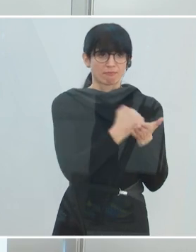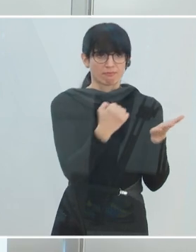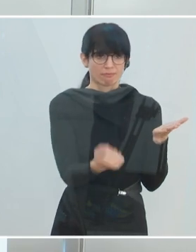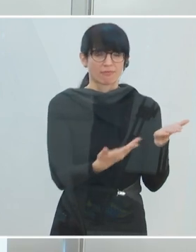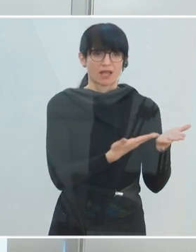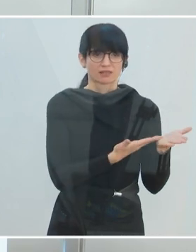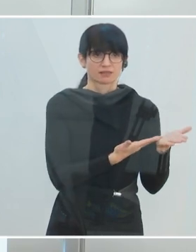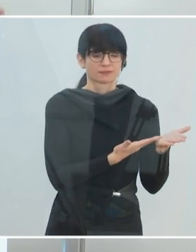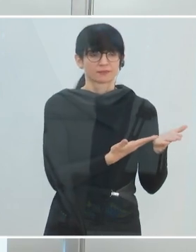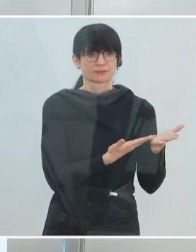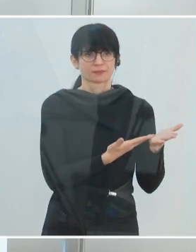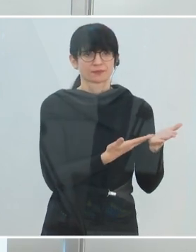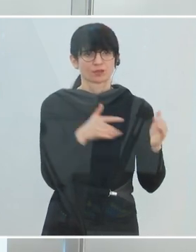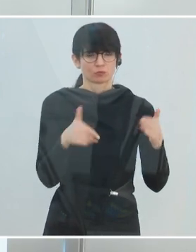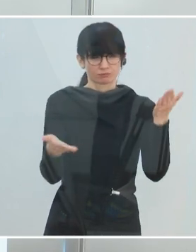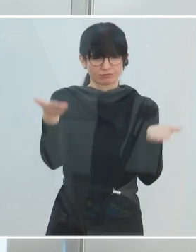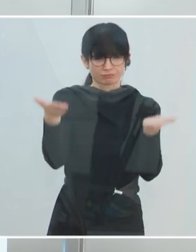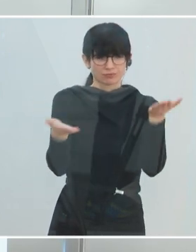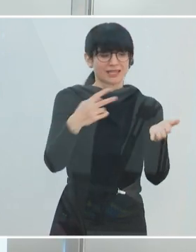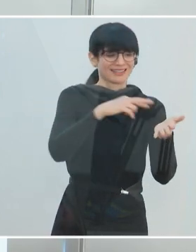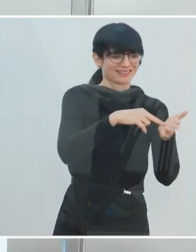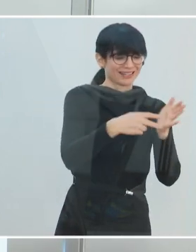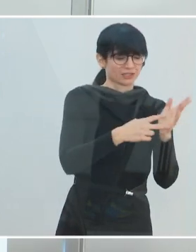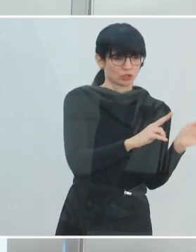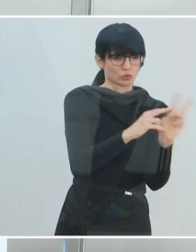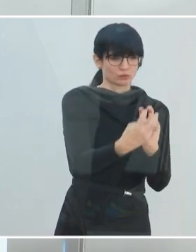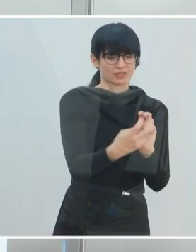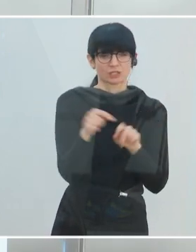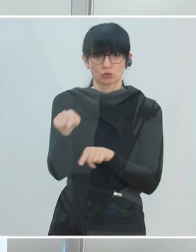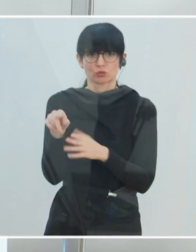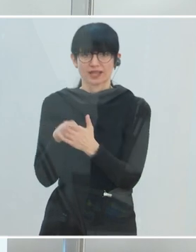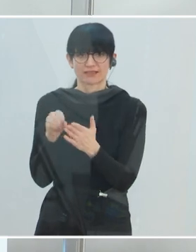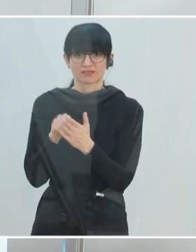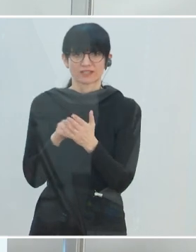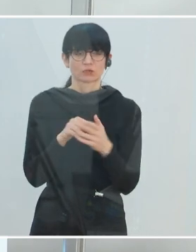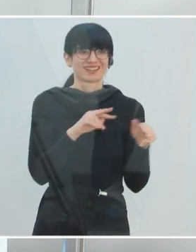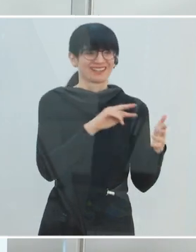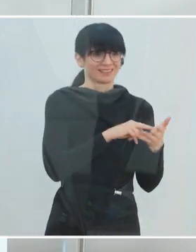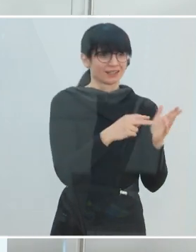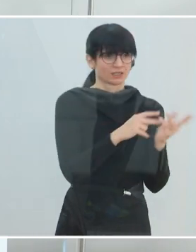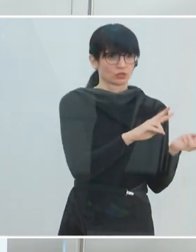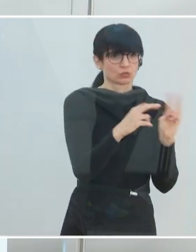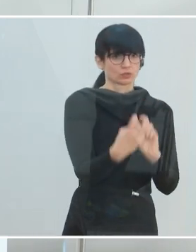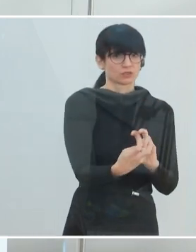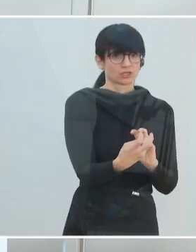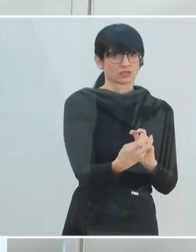Da muss man jetzt sehr unterscheiden zwischen der technischen Umsetzung und der Anwendung. Bei der technischen Umsetzung sind wir mitten im Arbeiten.